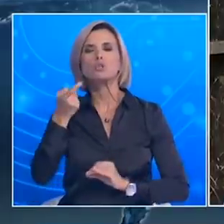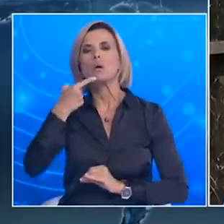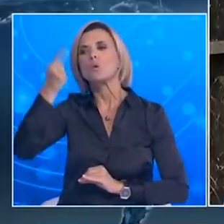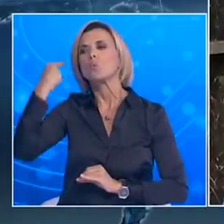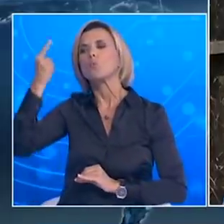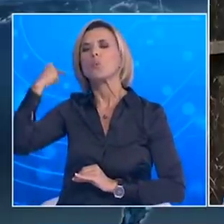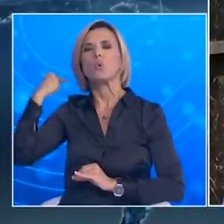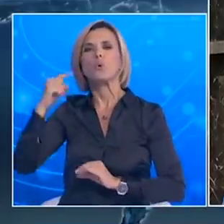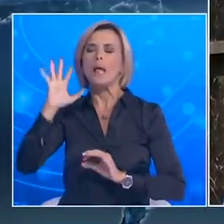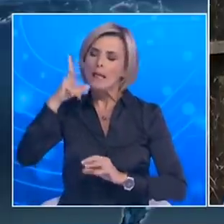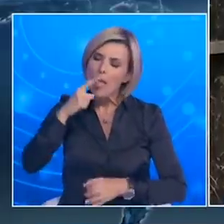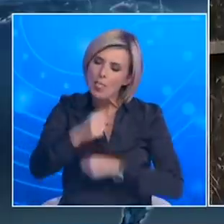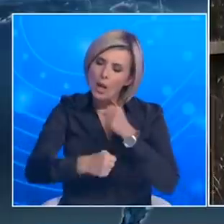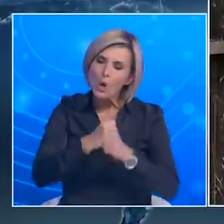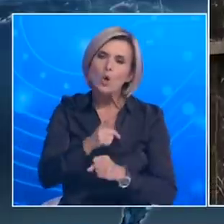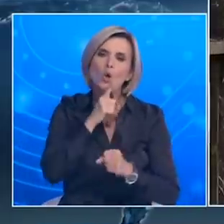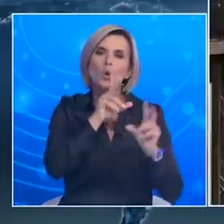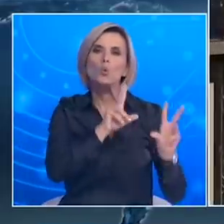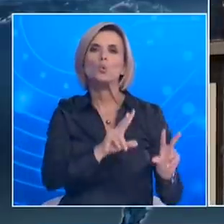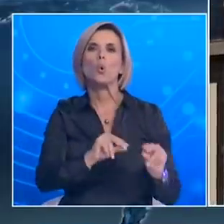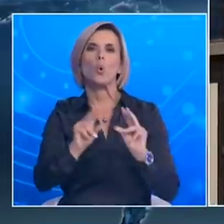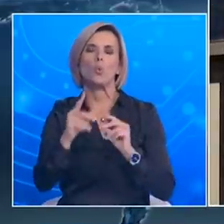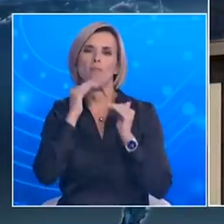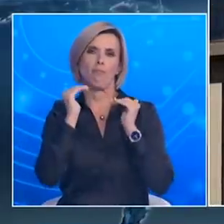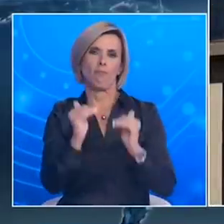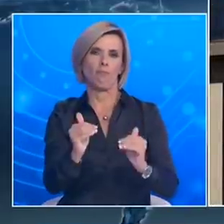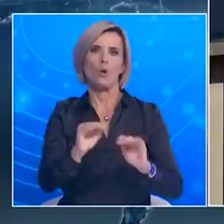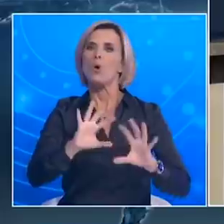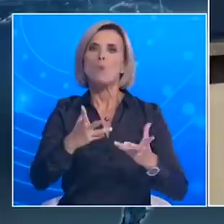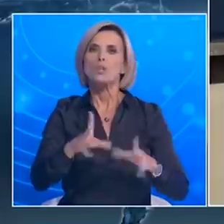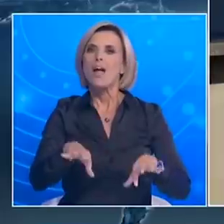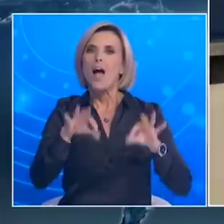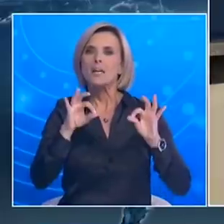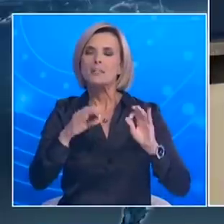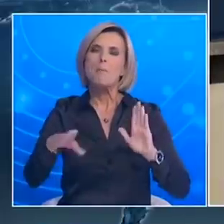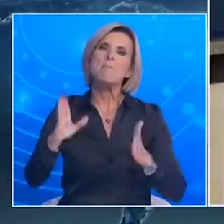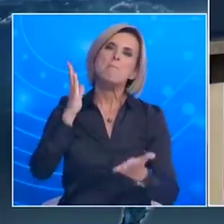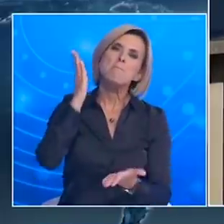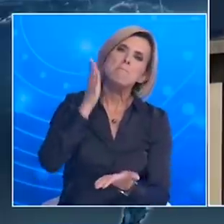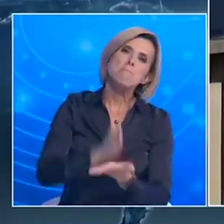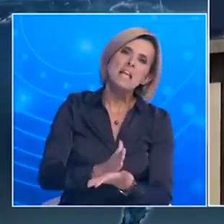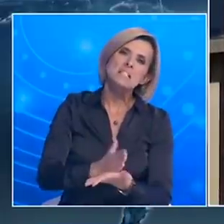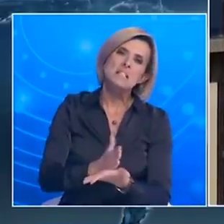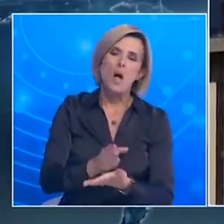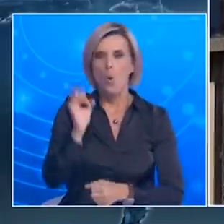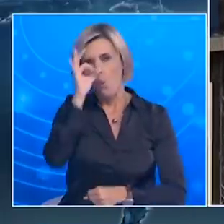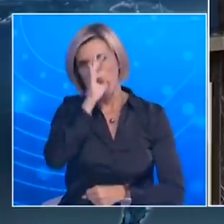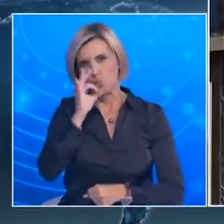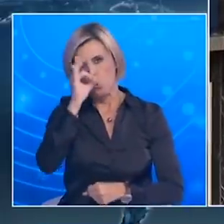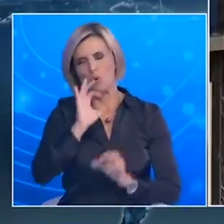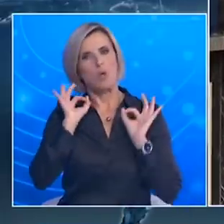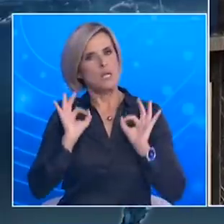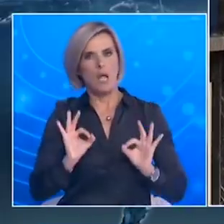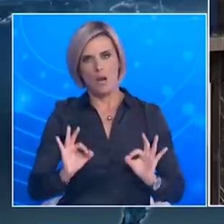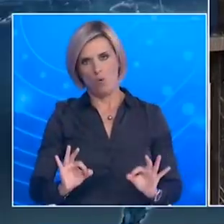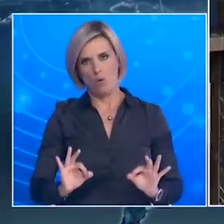Όπως κάθε χρόνο Η έναρξη της εμβολιαστικής περίοδου Είναι περί τα μέσα Οκτωβρίου Και ο λόγος είναι